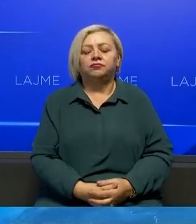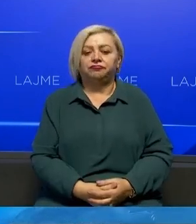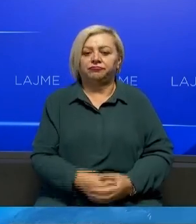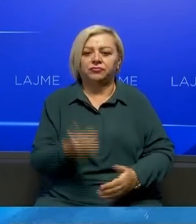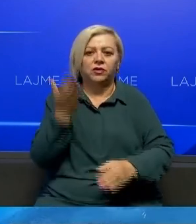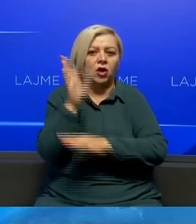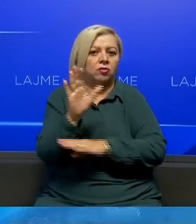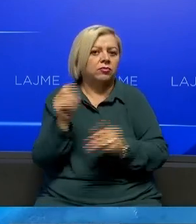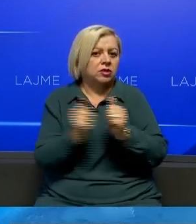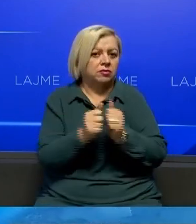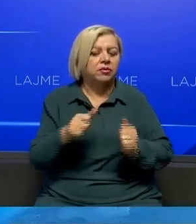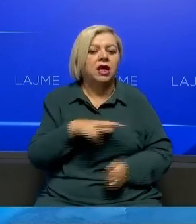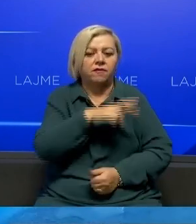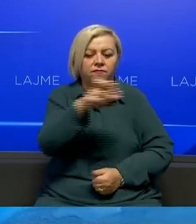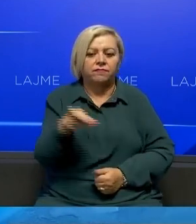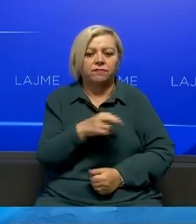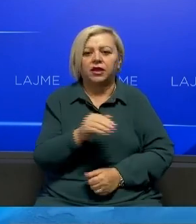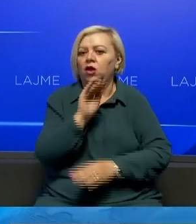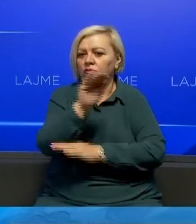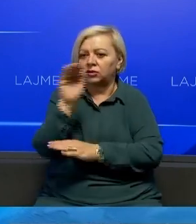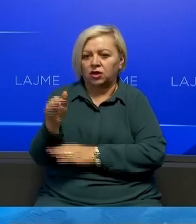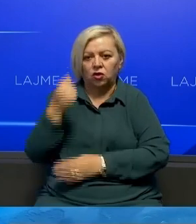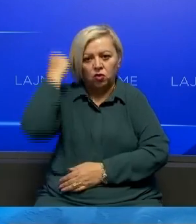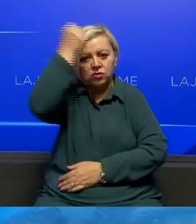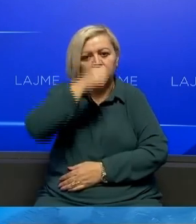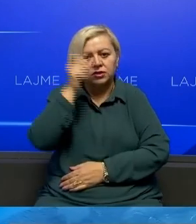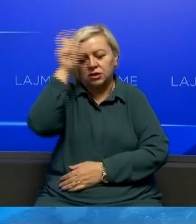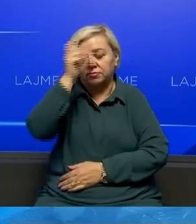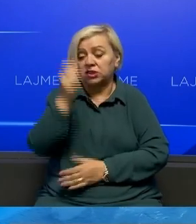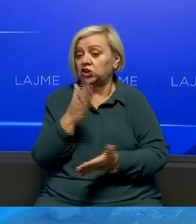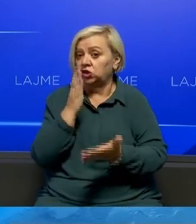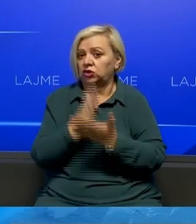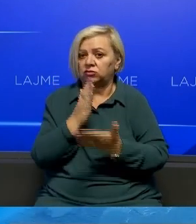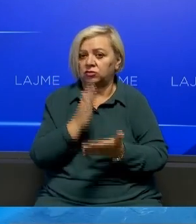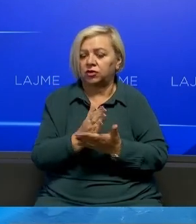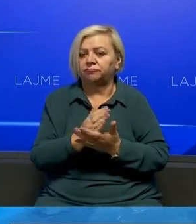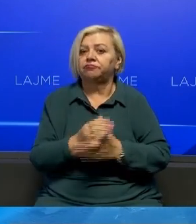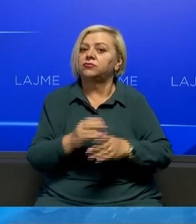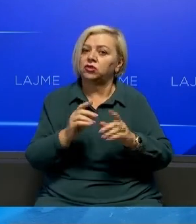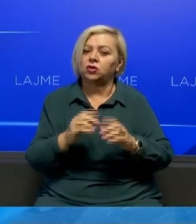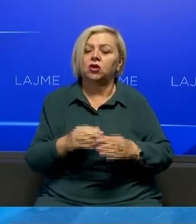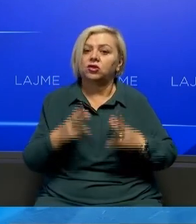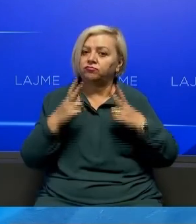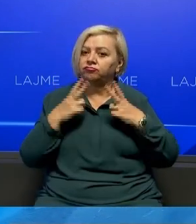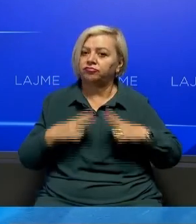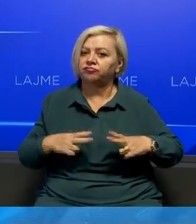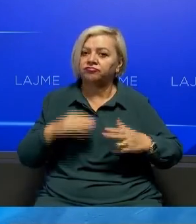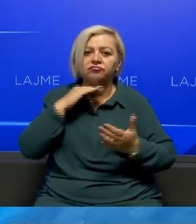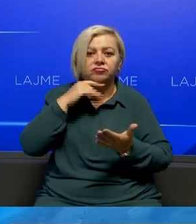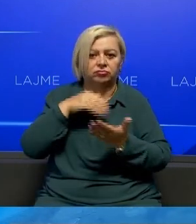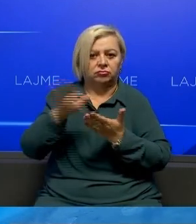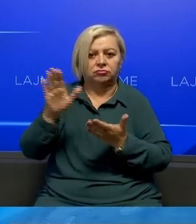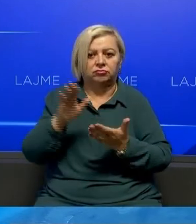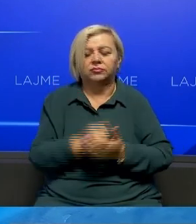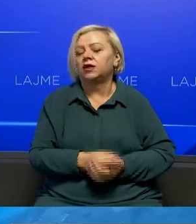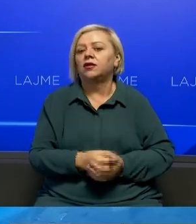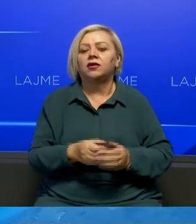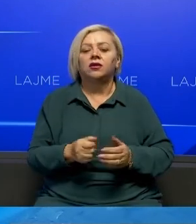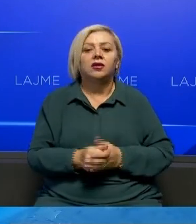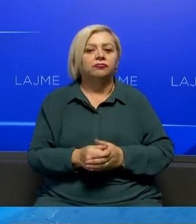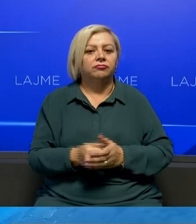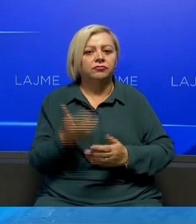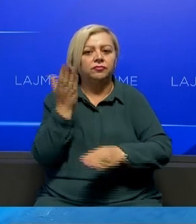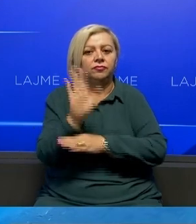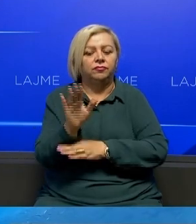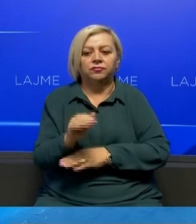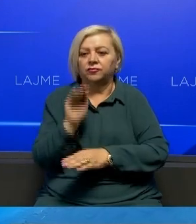Zërtarët e Bashkimit Evropian kam bërtirje Kosovës dhe Sërbis që të bëjnë gjithë shka për të ullur tensionet në veri Zëdënësi i bëjës Peter Stano